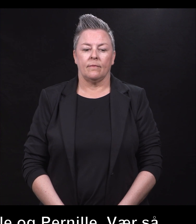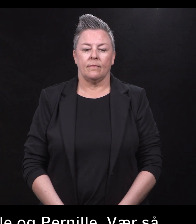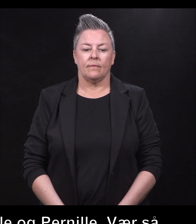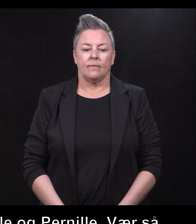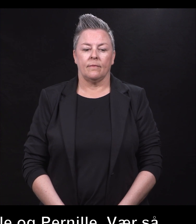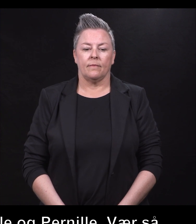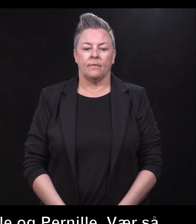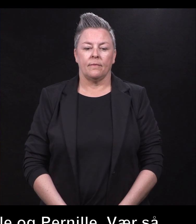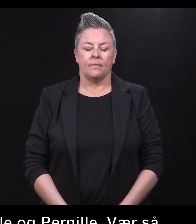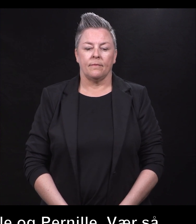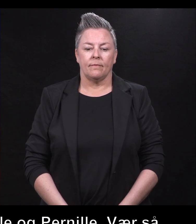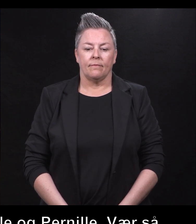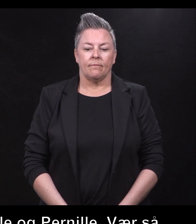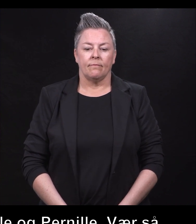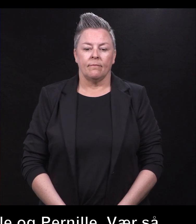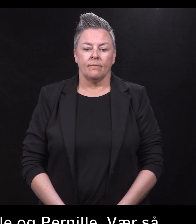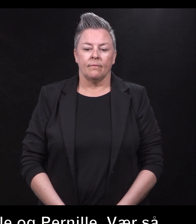i en halv sirkel.